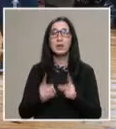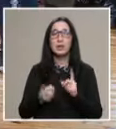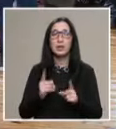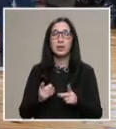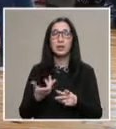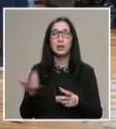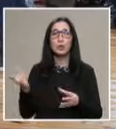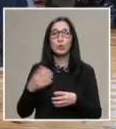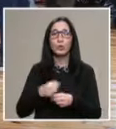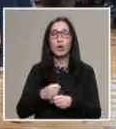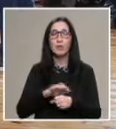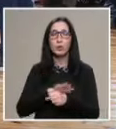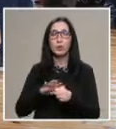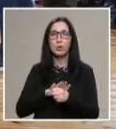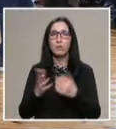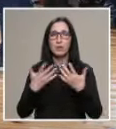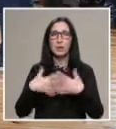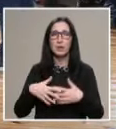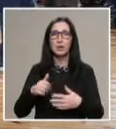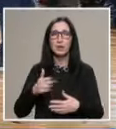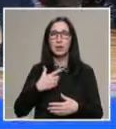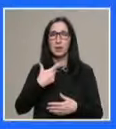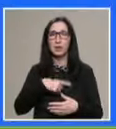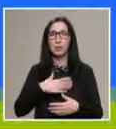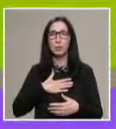и да освояват основни техники за самозащита.